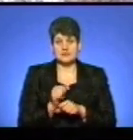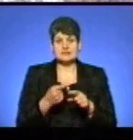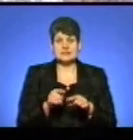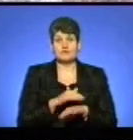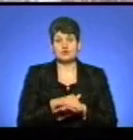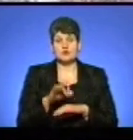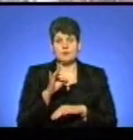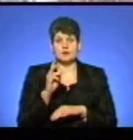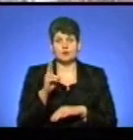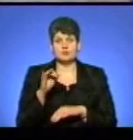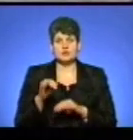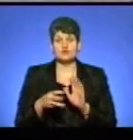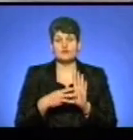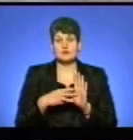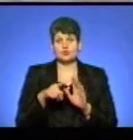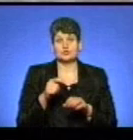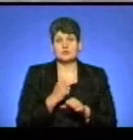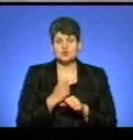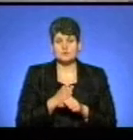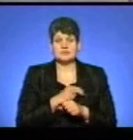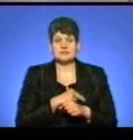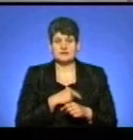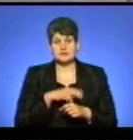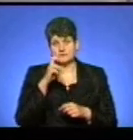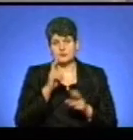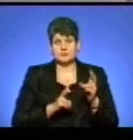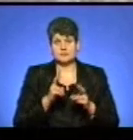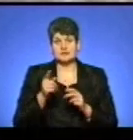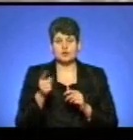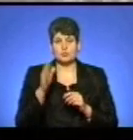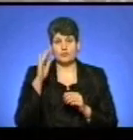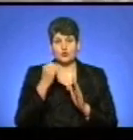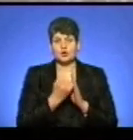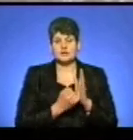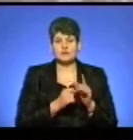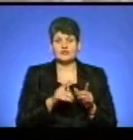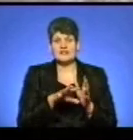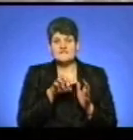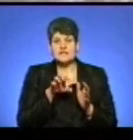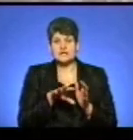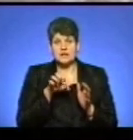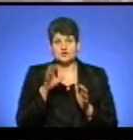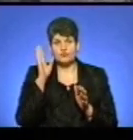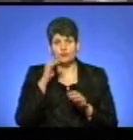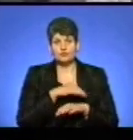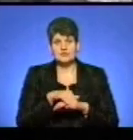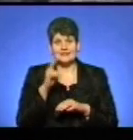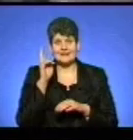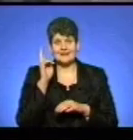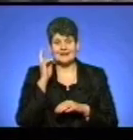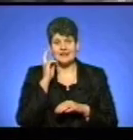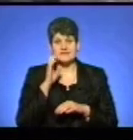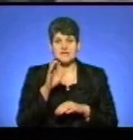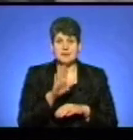Романа Купчинського 8. Тут працюють працівники комунального підприємства «Тернопільводоканал». Вони відкачують воду із вулиць Київська – 5 та